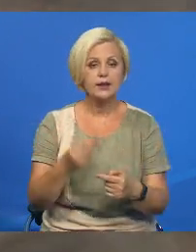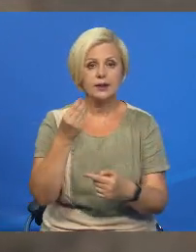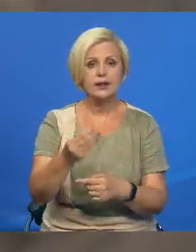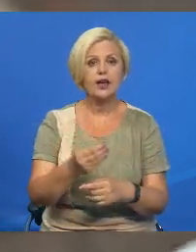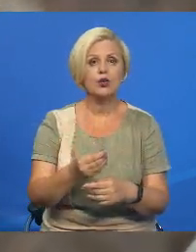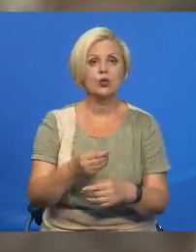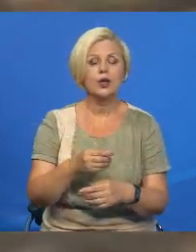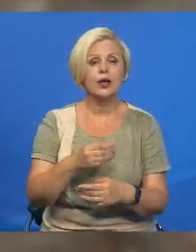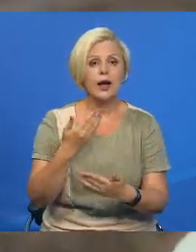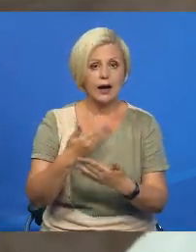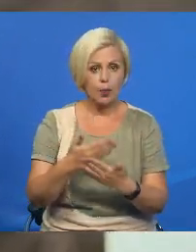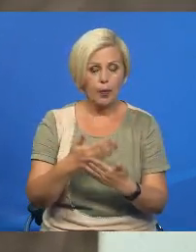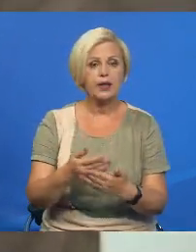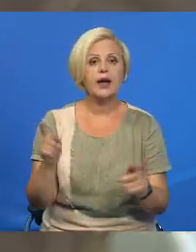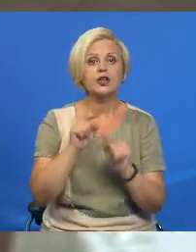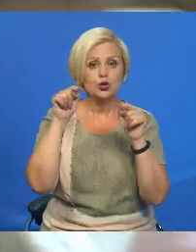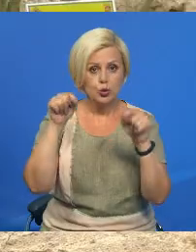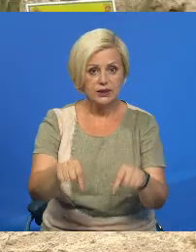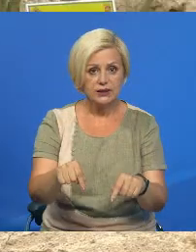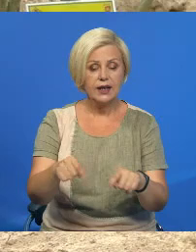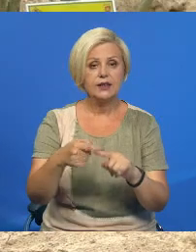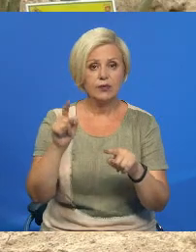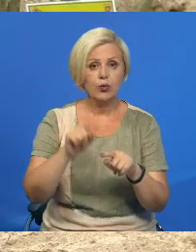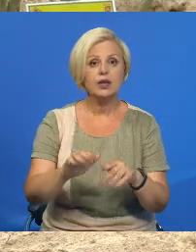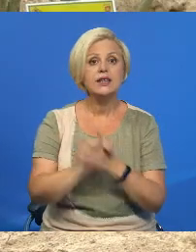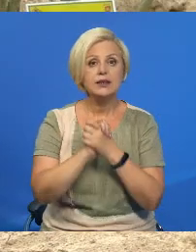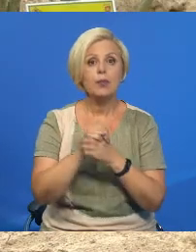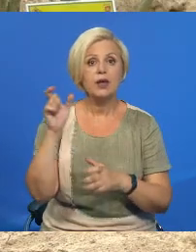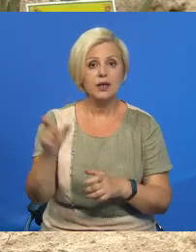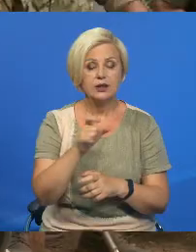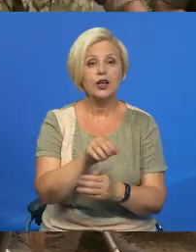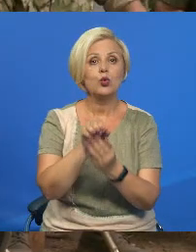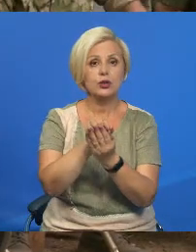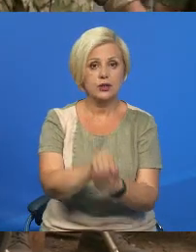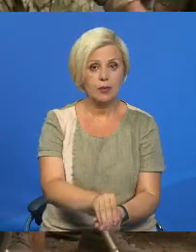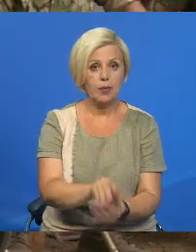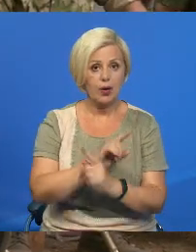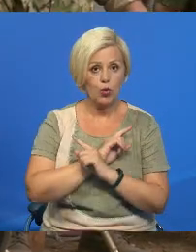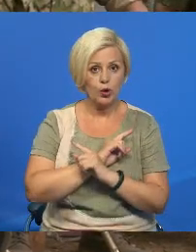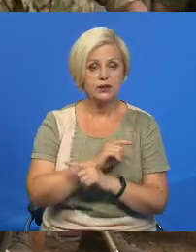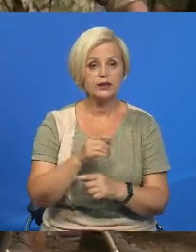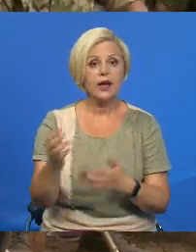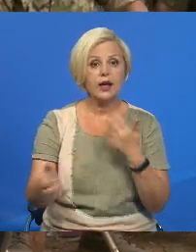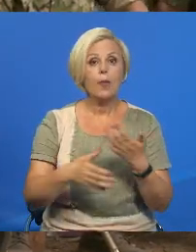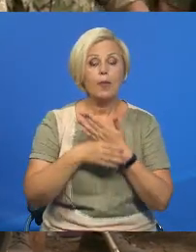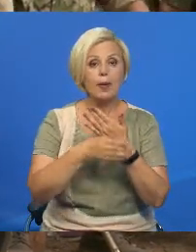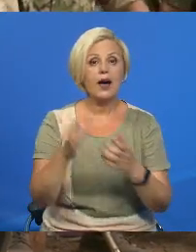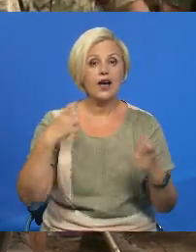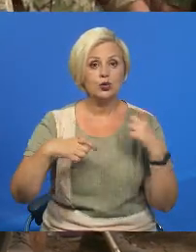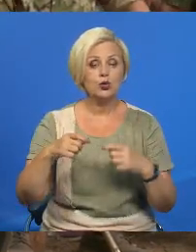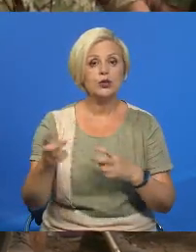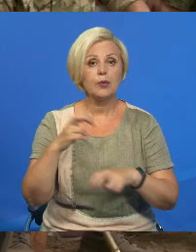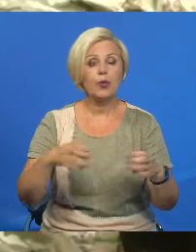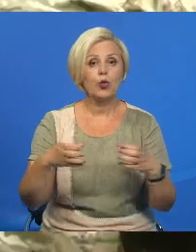основания полагать, здесь именно вот эти мирные люди и покоятся. Допомагают на раскопках курсанты Пашукового